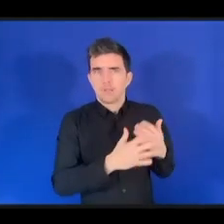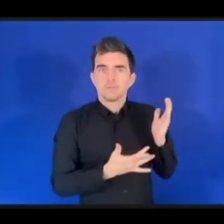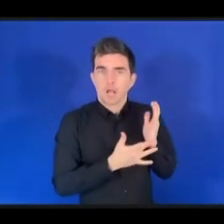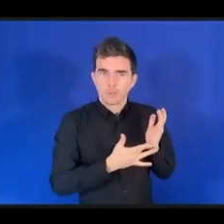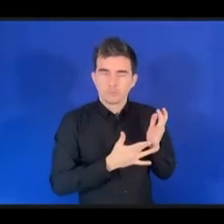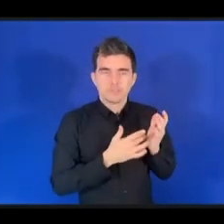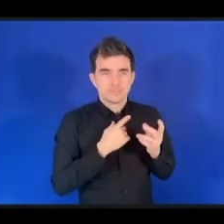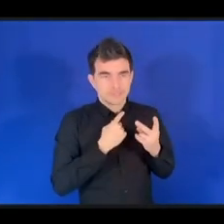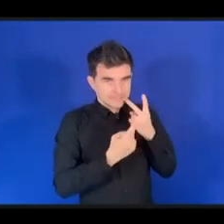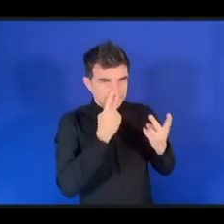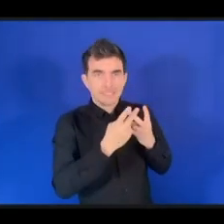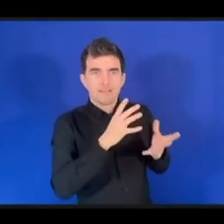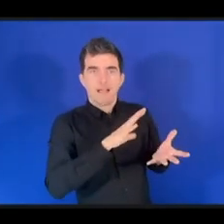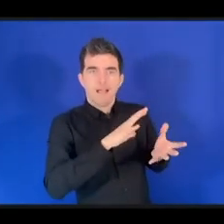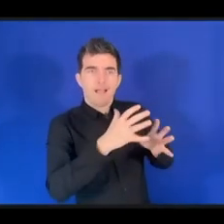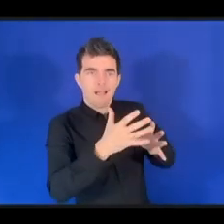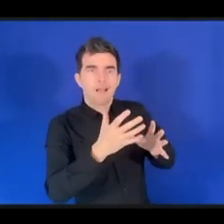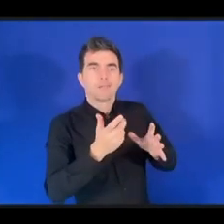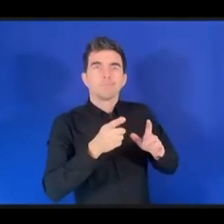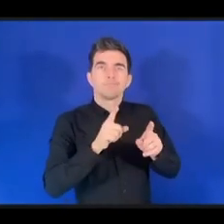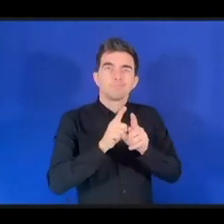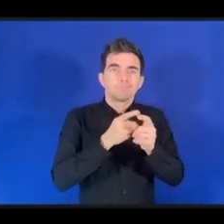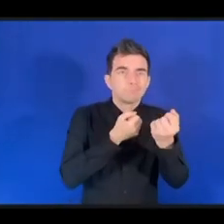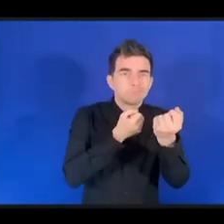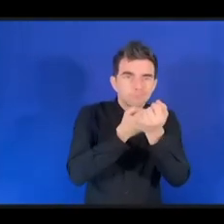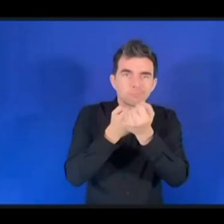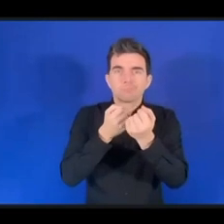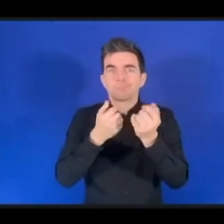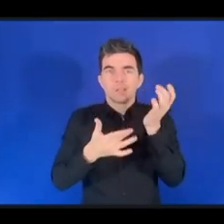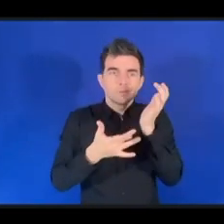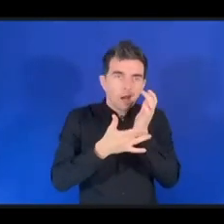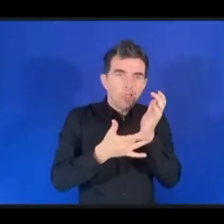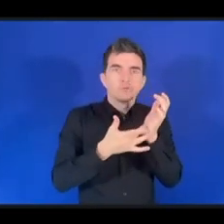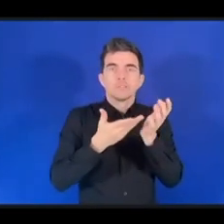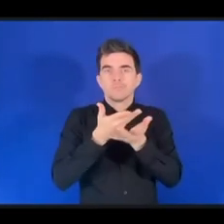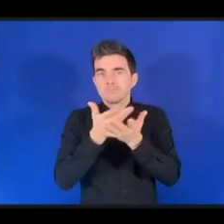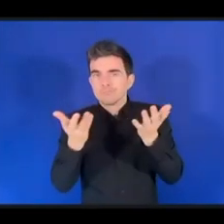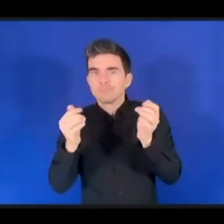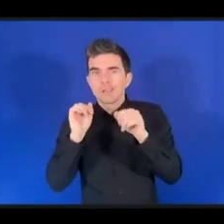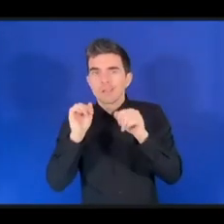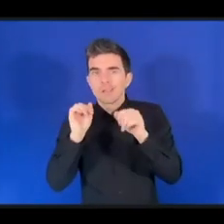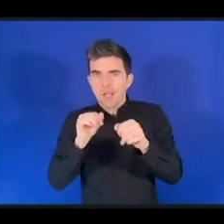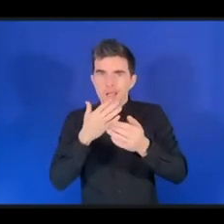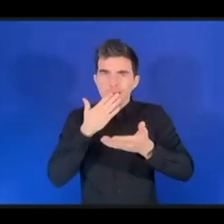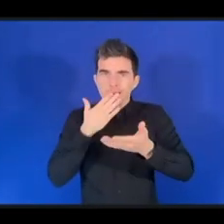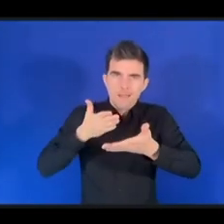образом, мы видим значение технологии для производства.